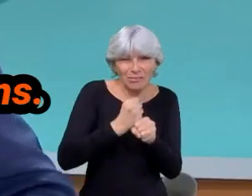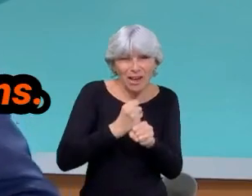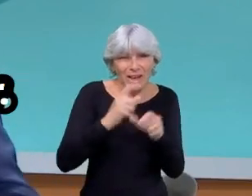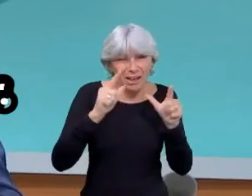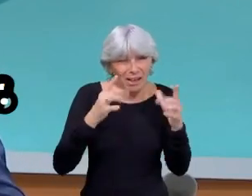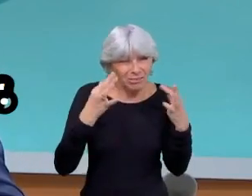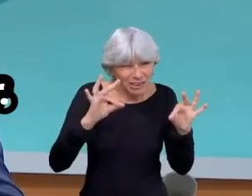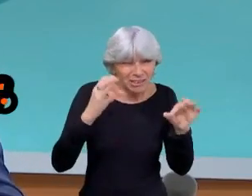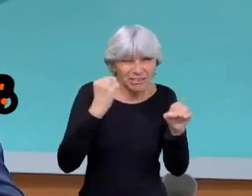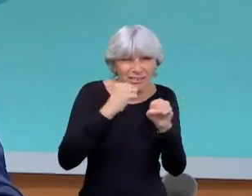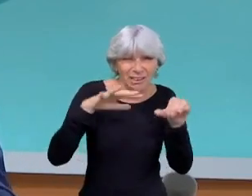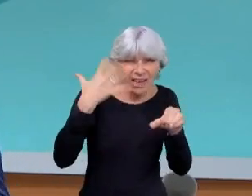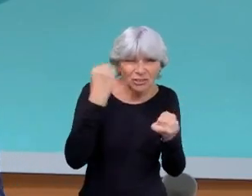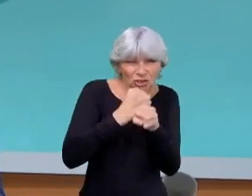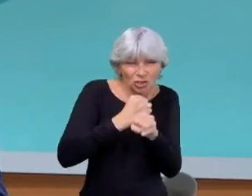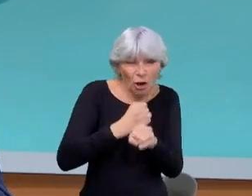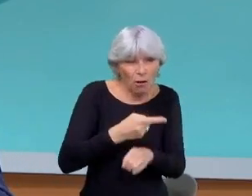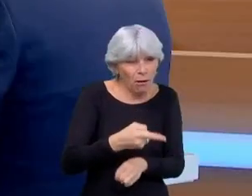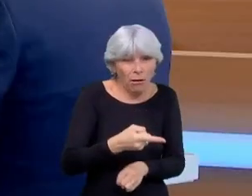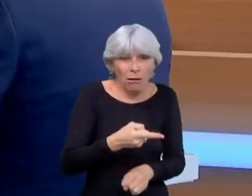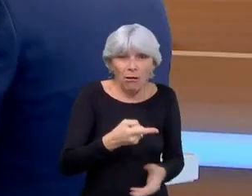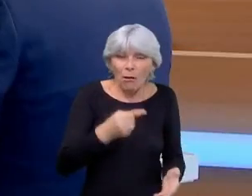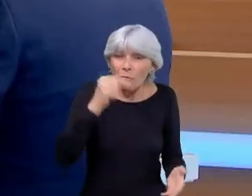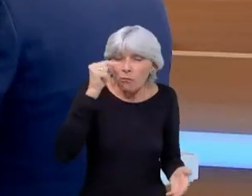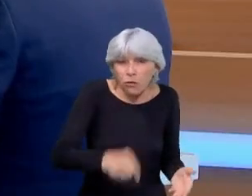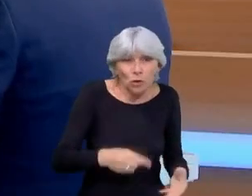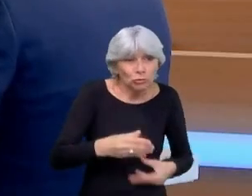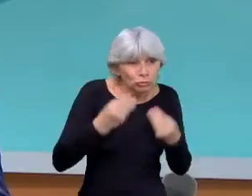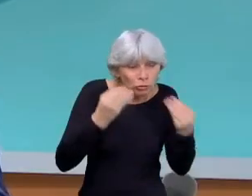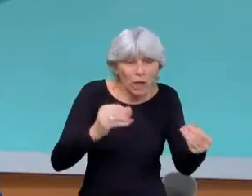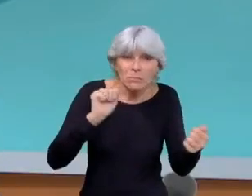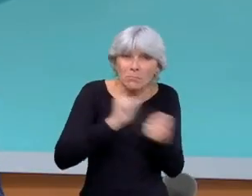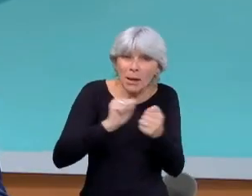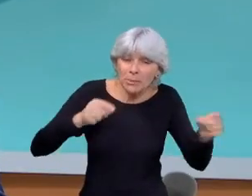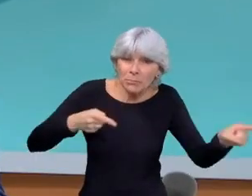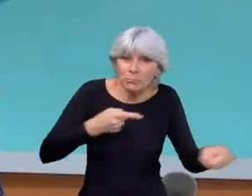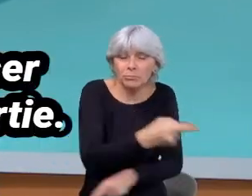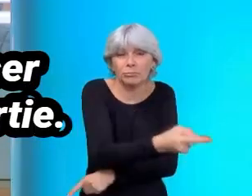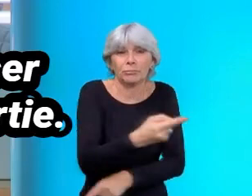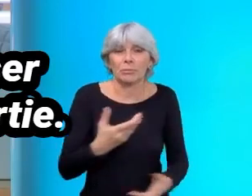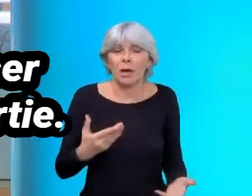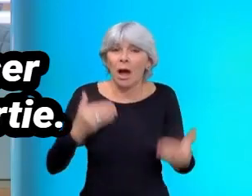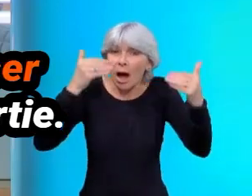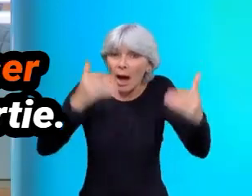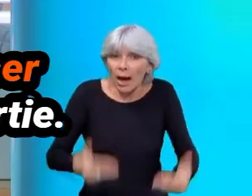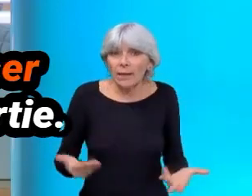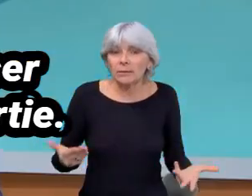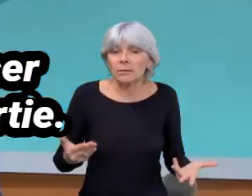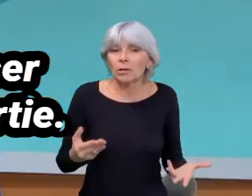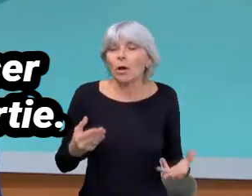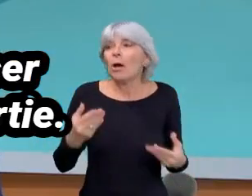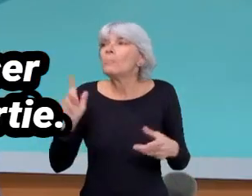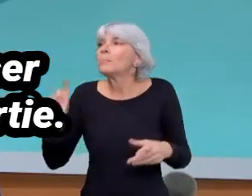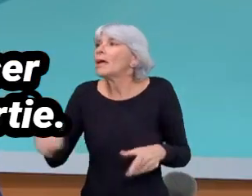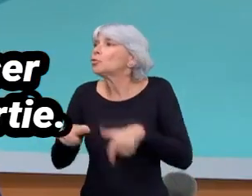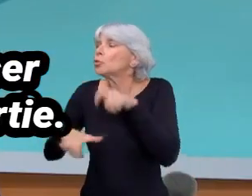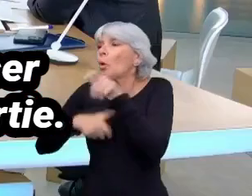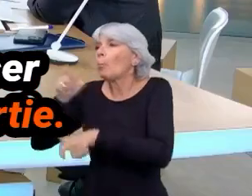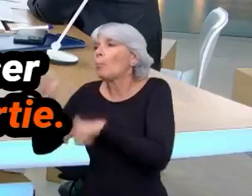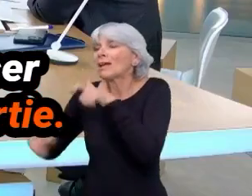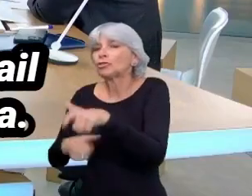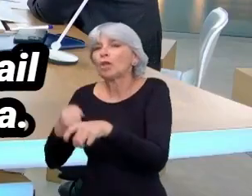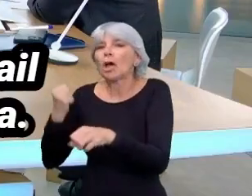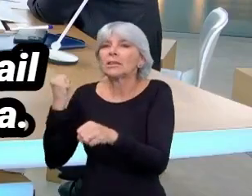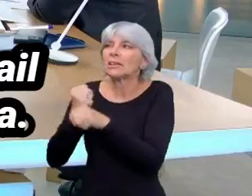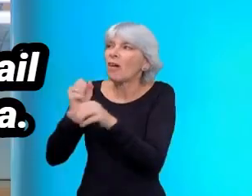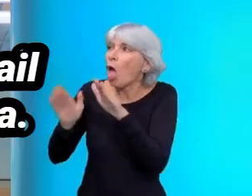quinze ans. Il un moment où il faut arrêter. Ces gens-là ne peuvent pas vivre dans une incertitude totale comme ça. Il n pas question de régulariser, évidemment, des gens qui font